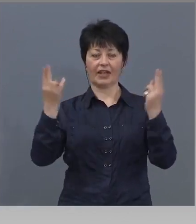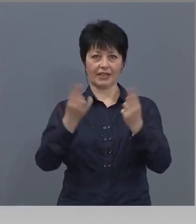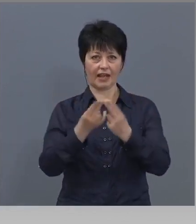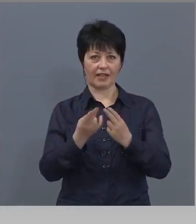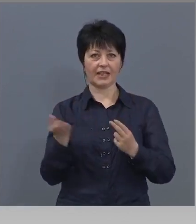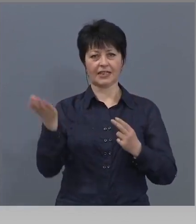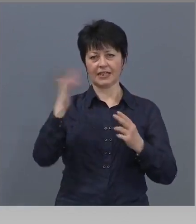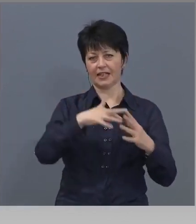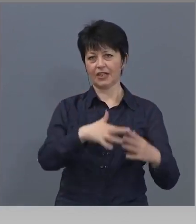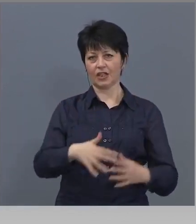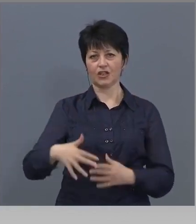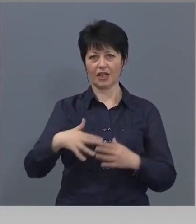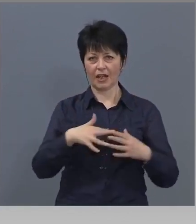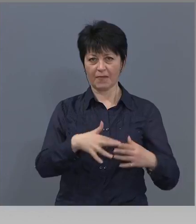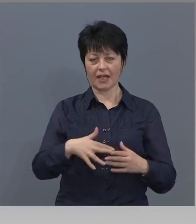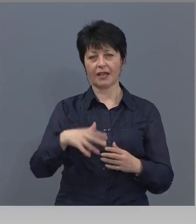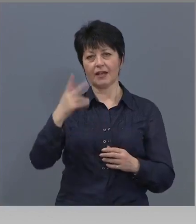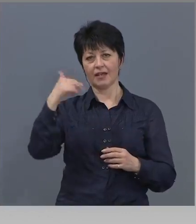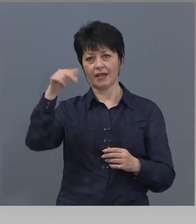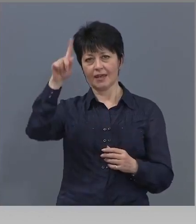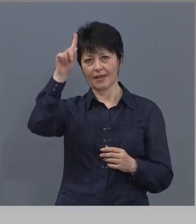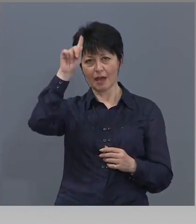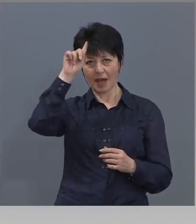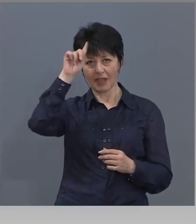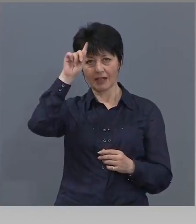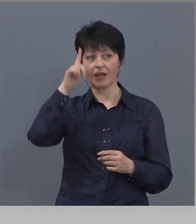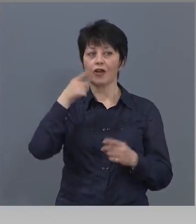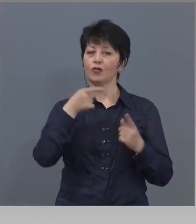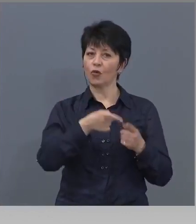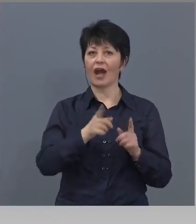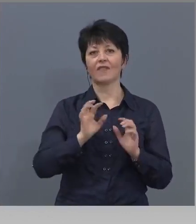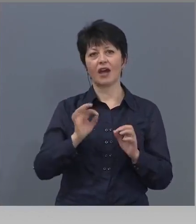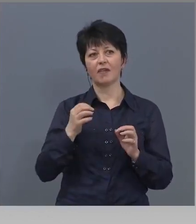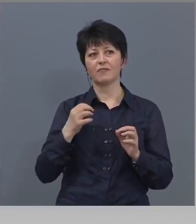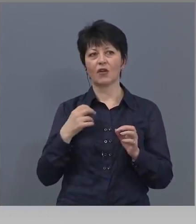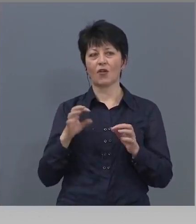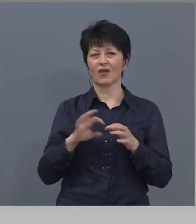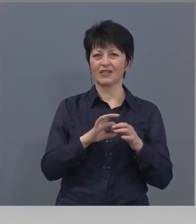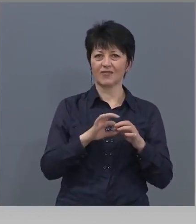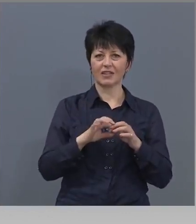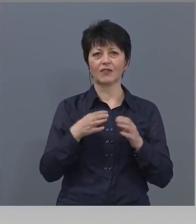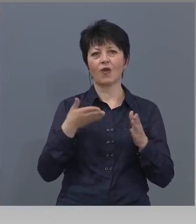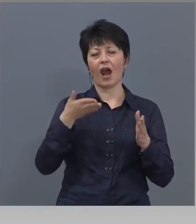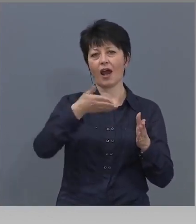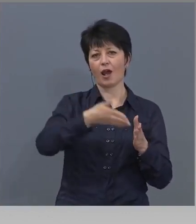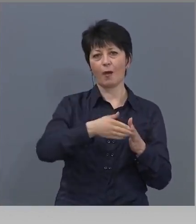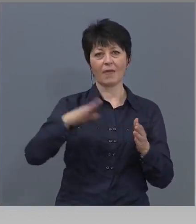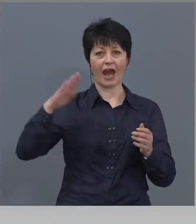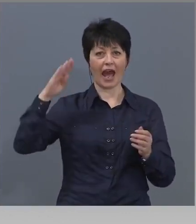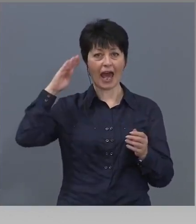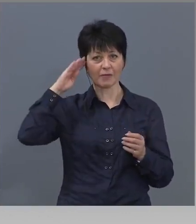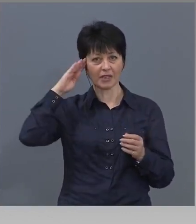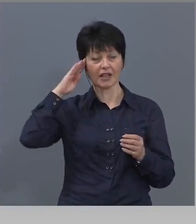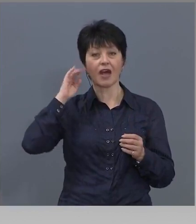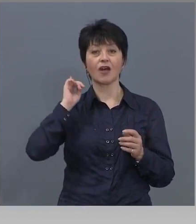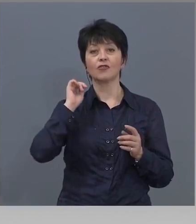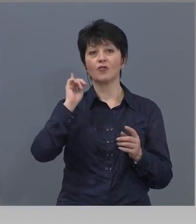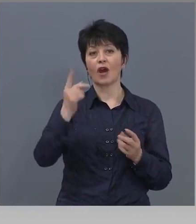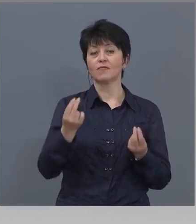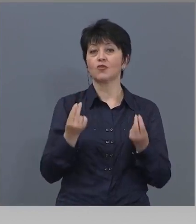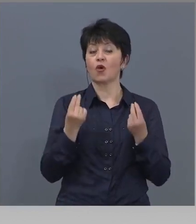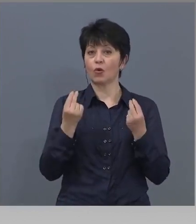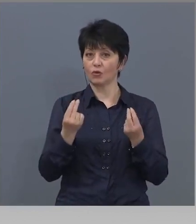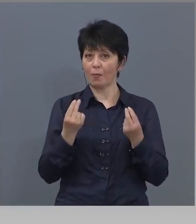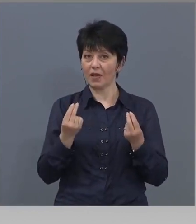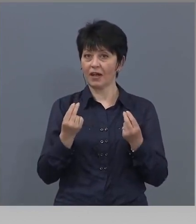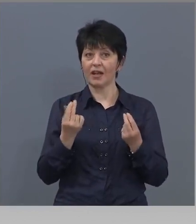След Штатите и Германия. Да, тогава е бил към армията, към Варшавския договор, но бил изключително добър.